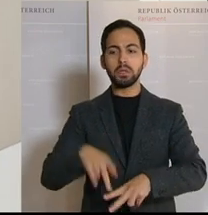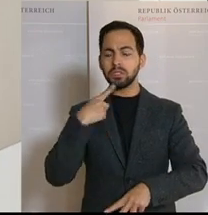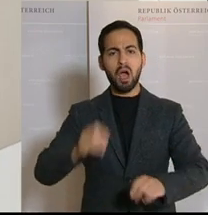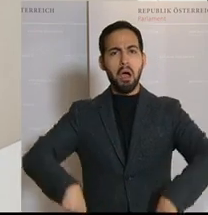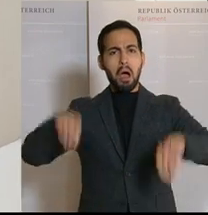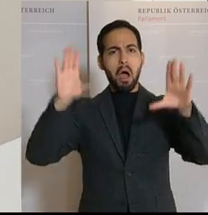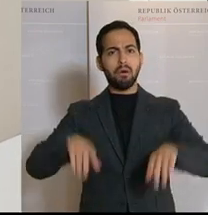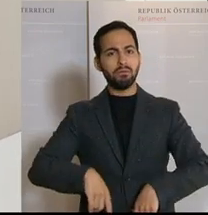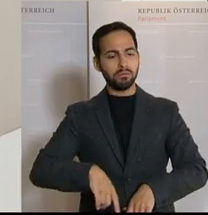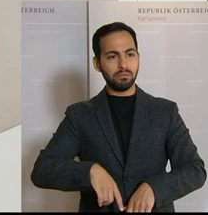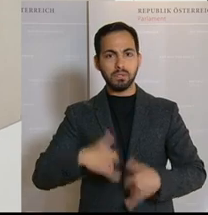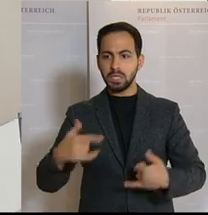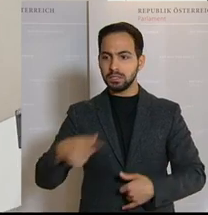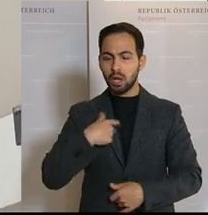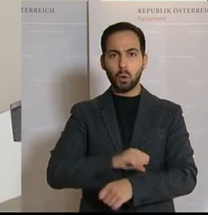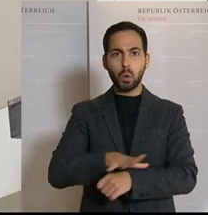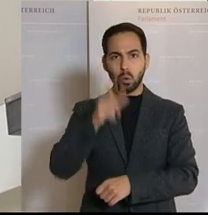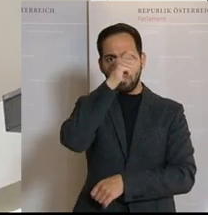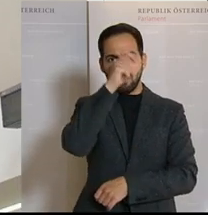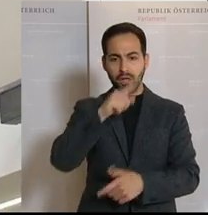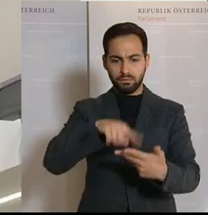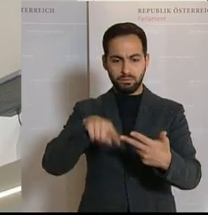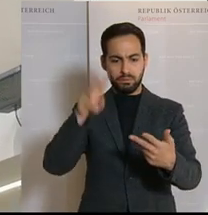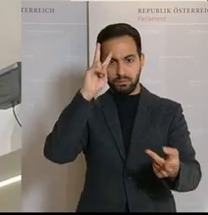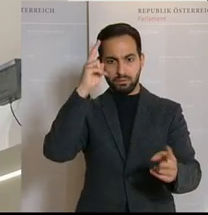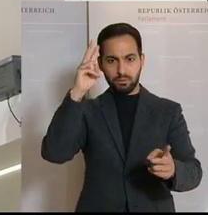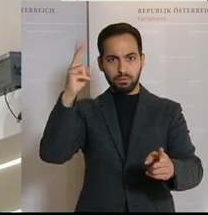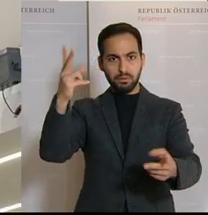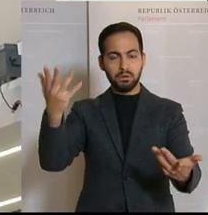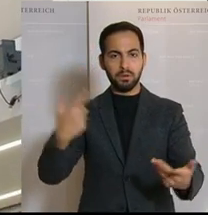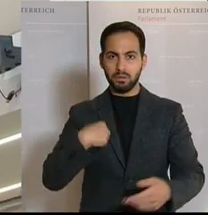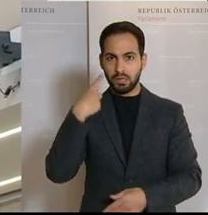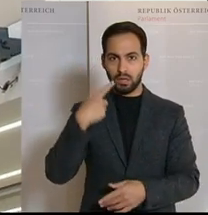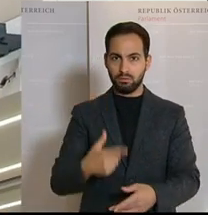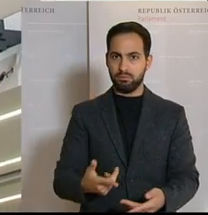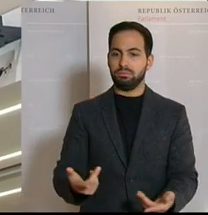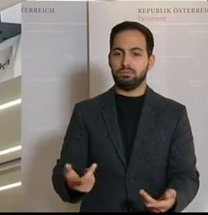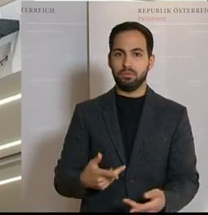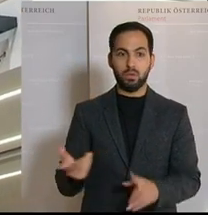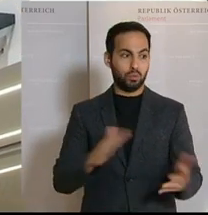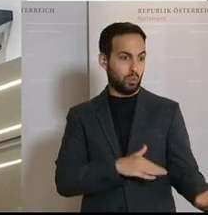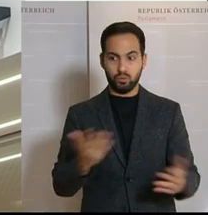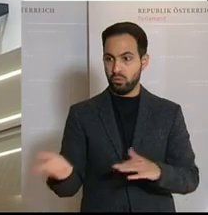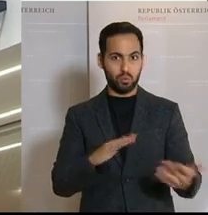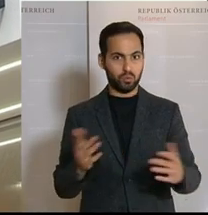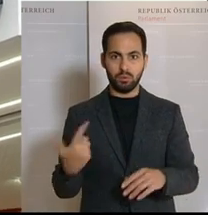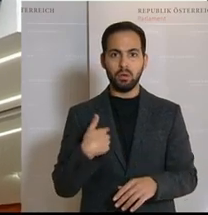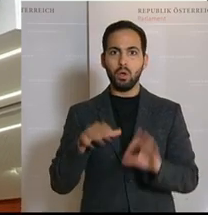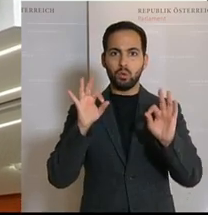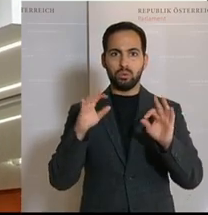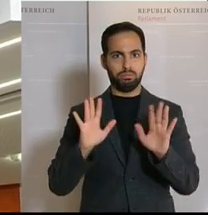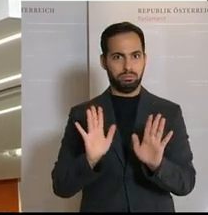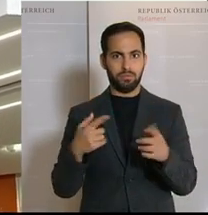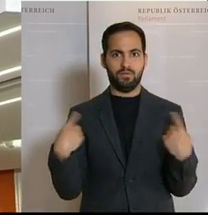Corona-Wahnsinn. Ich glaube, es tut gut, dass wir keinen Zick-Zack-Kurs machen als Bundesregierung,